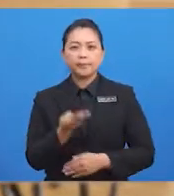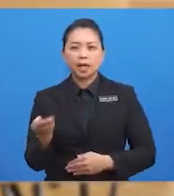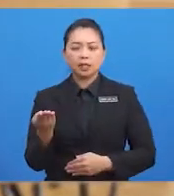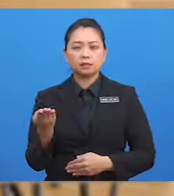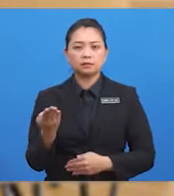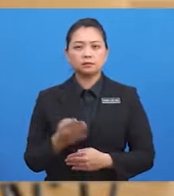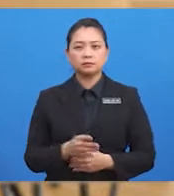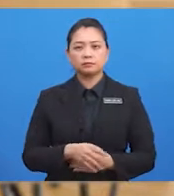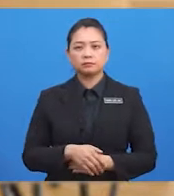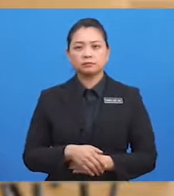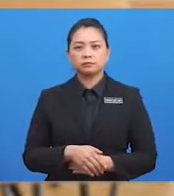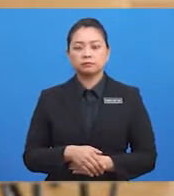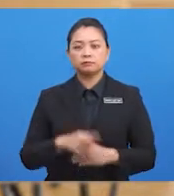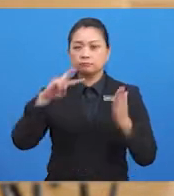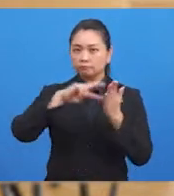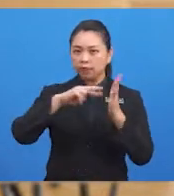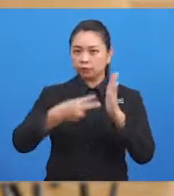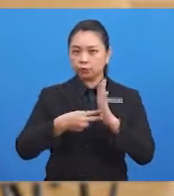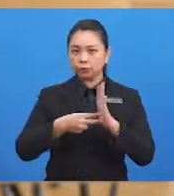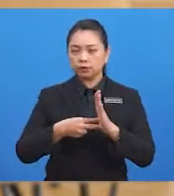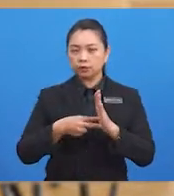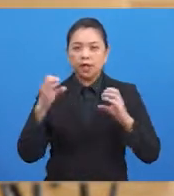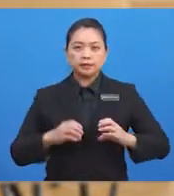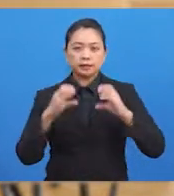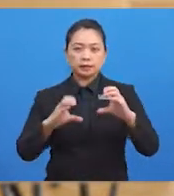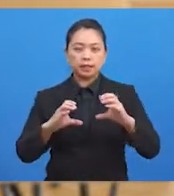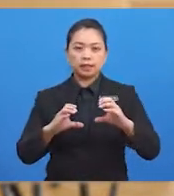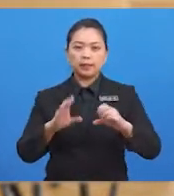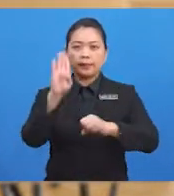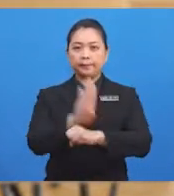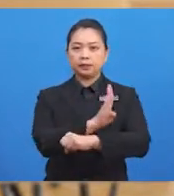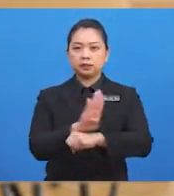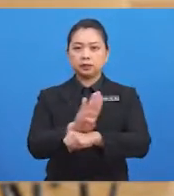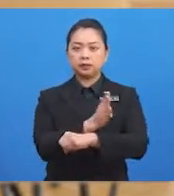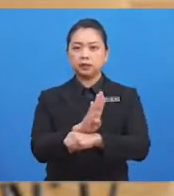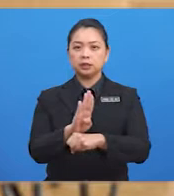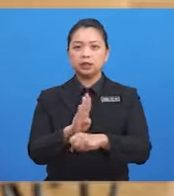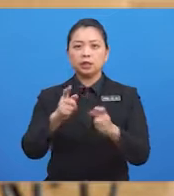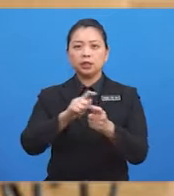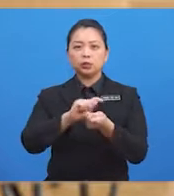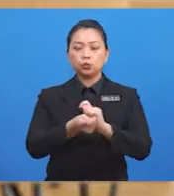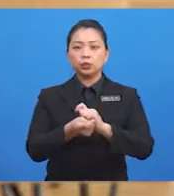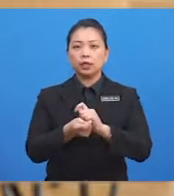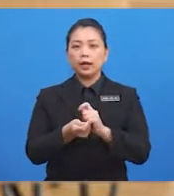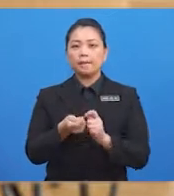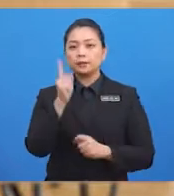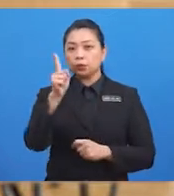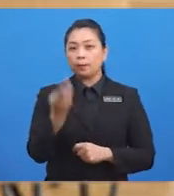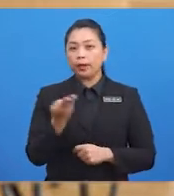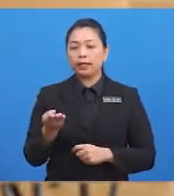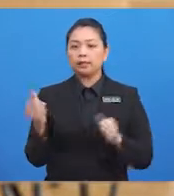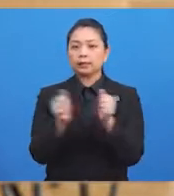bermaksud cara berniaga menukar sesuatu barang dengan orang lain dengan tujuan untuk